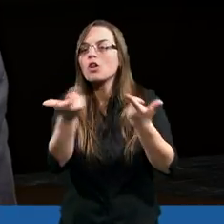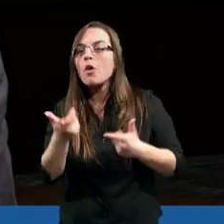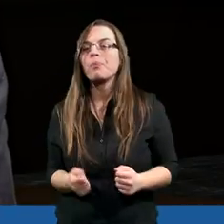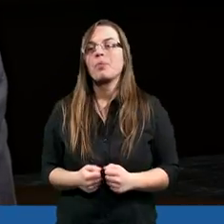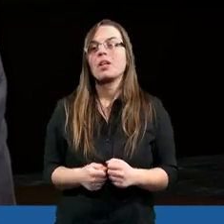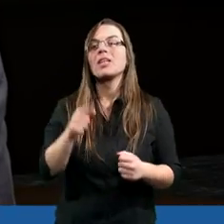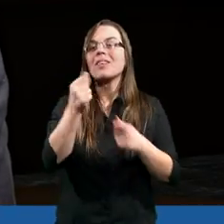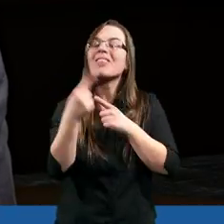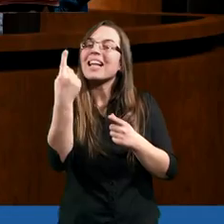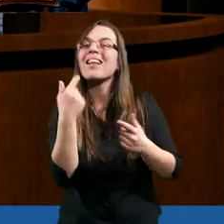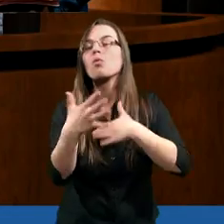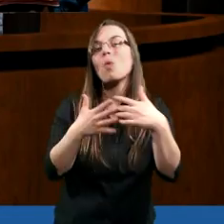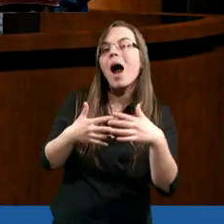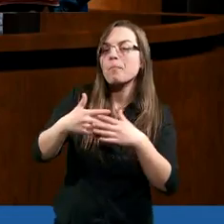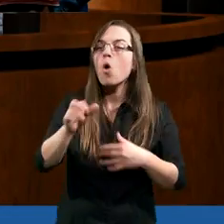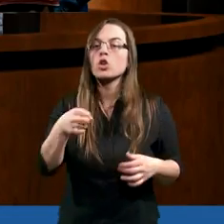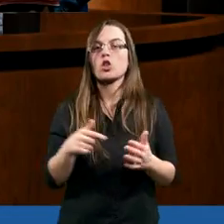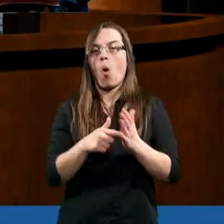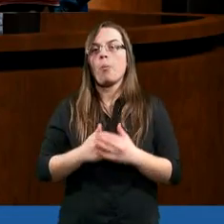jest najlepszym świadectwem.